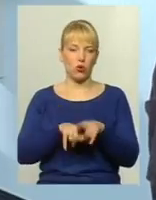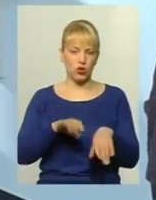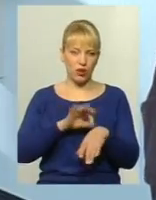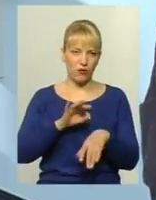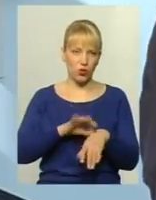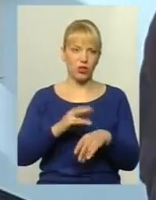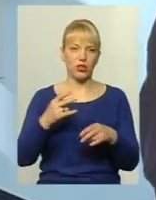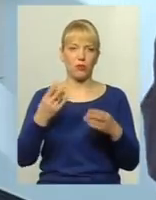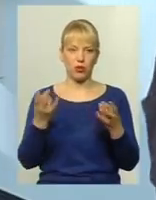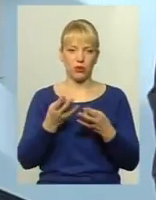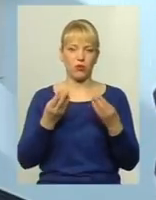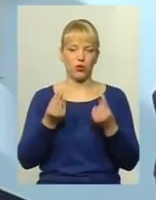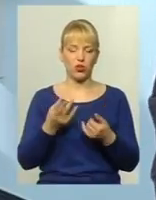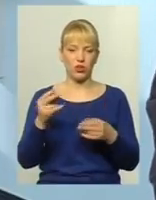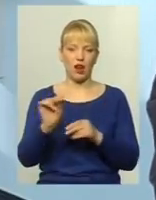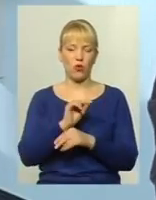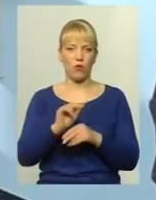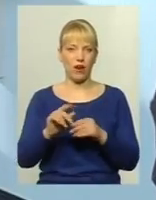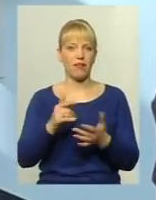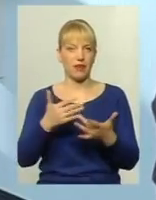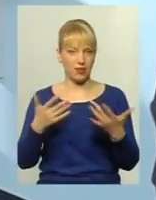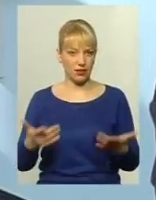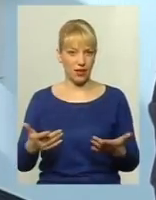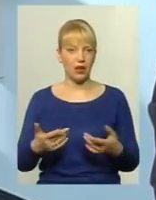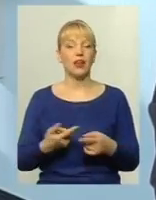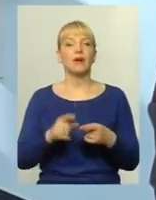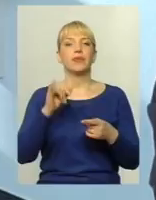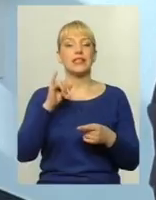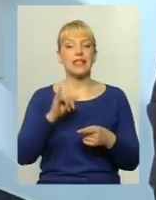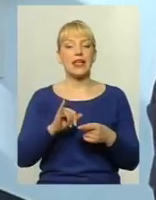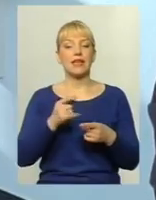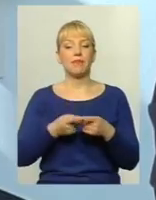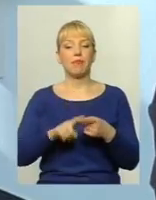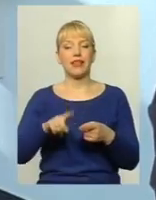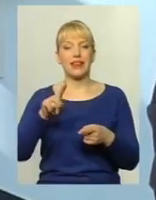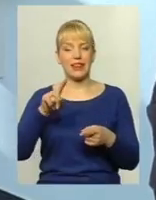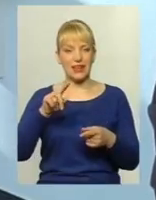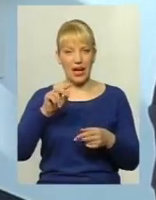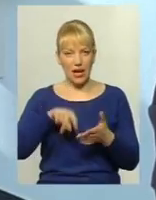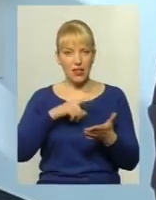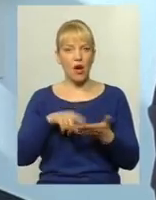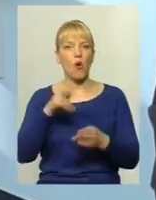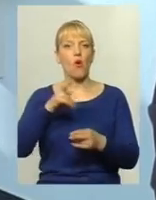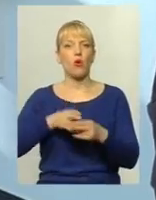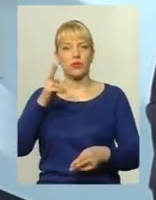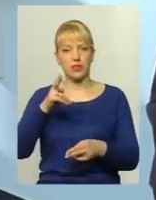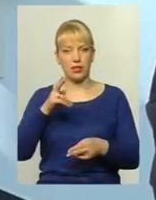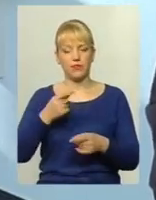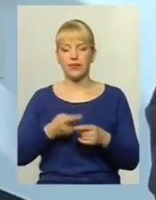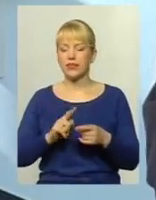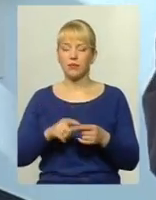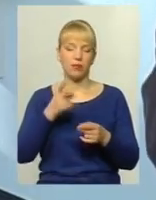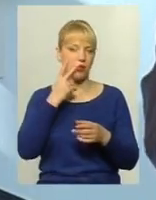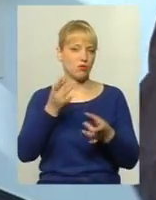лікування і так далі. Тобто це питання стоїть остро. На сьогоднішній ми бачимо це питання дуже